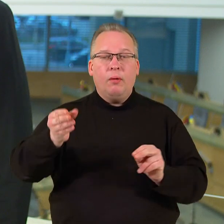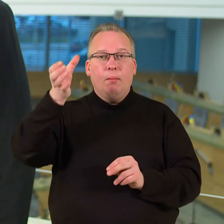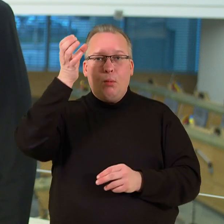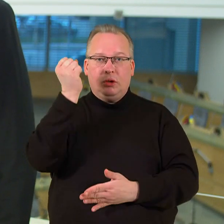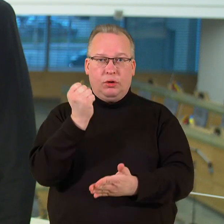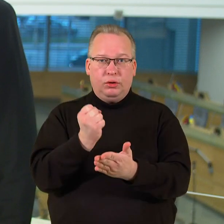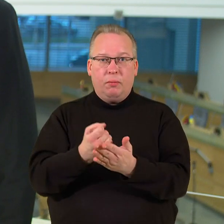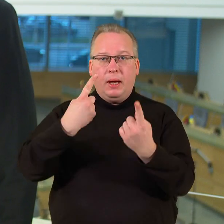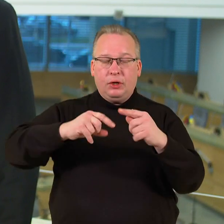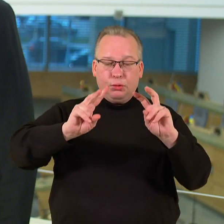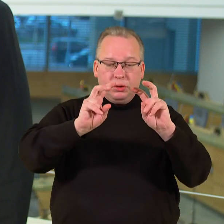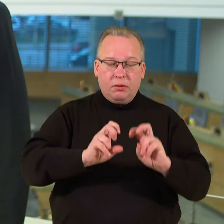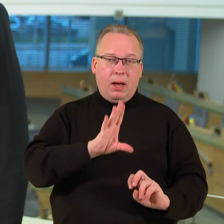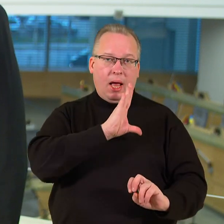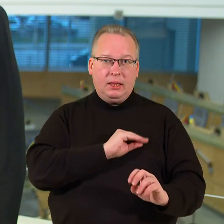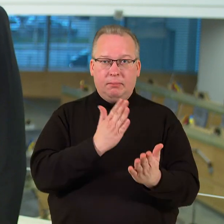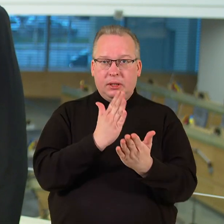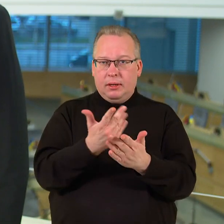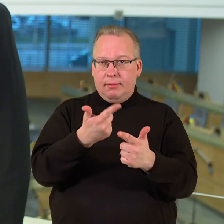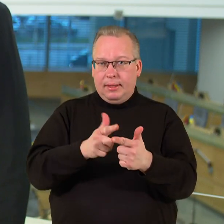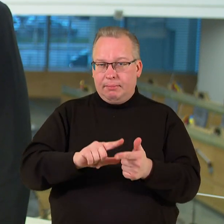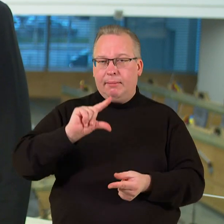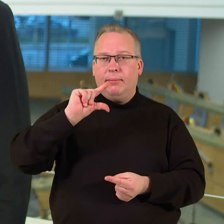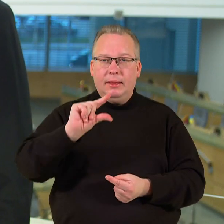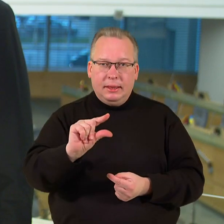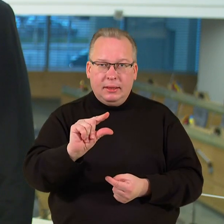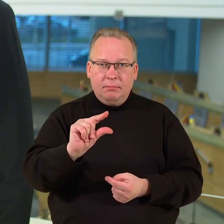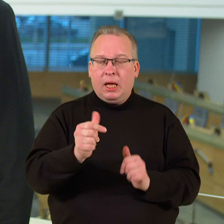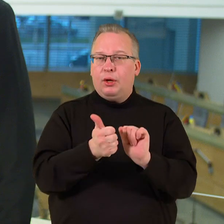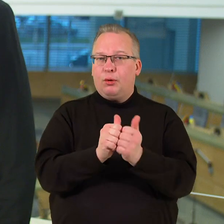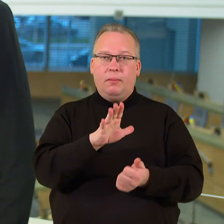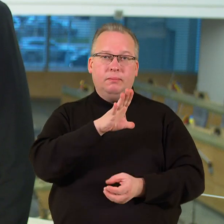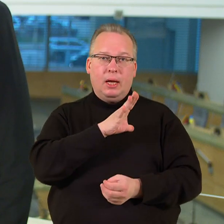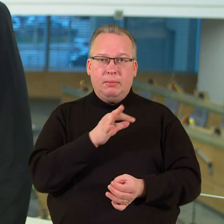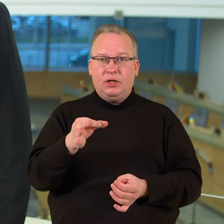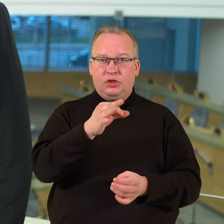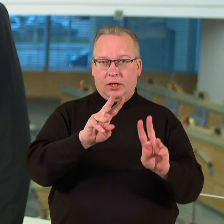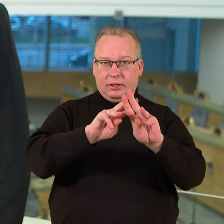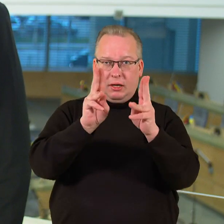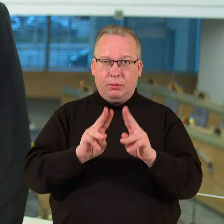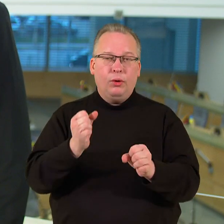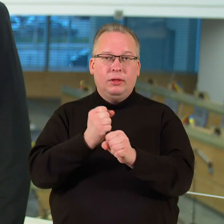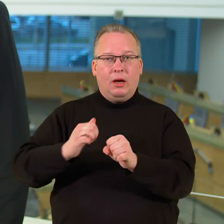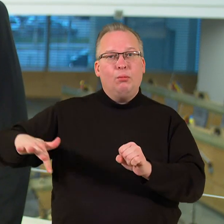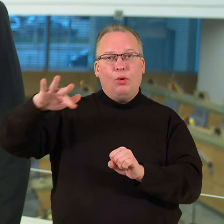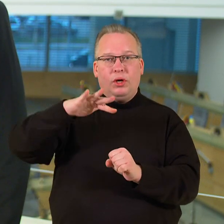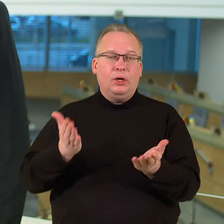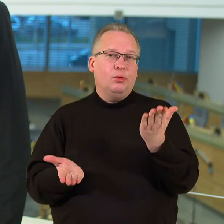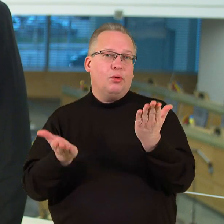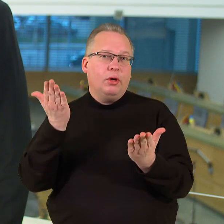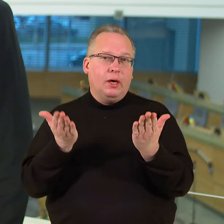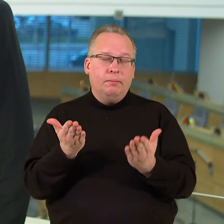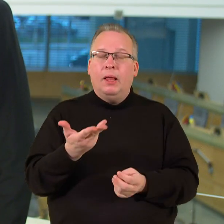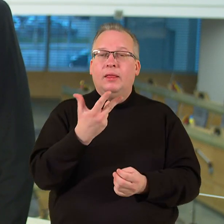darbuotojų ir kitų tyriejų atlyginimai yra pernelik maži ir nekonkurencingi šalies ir tarptautinėje darbo rinkoje. Dėl